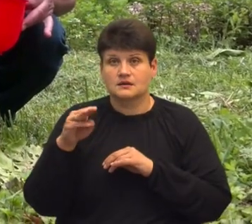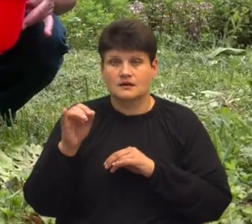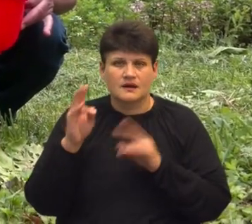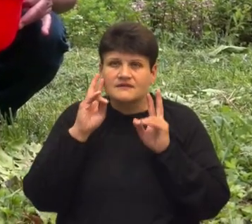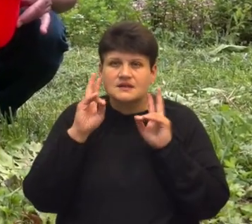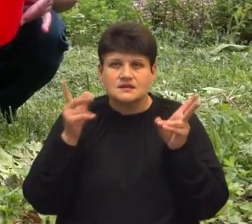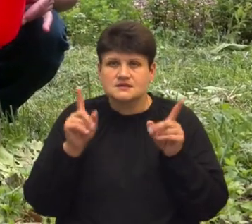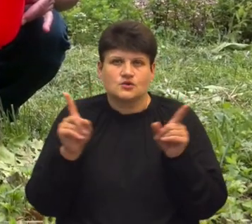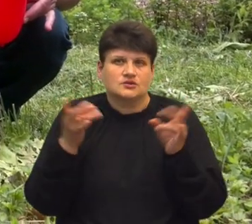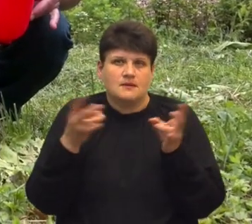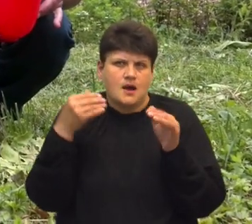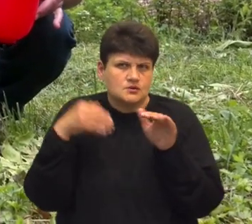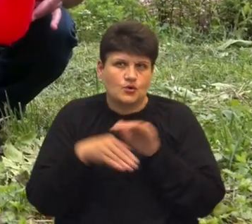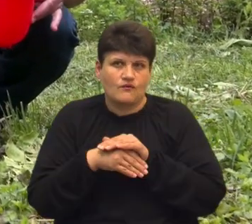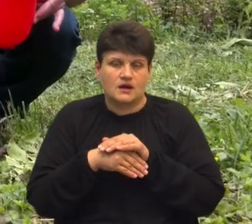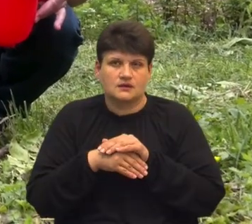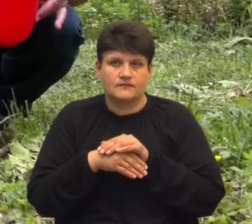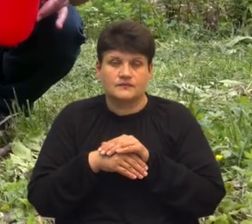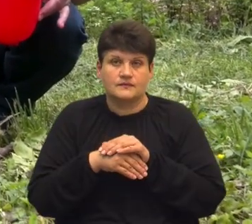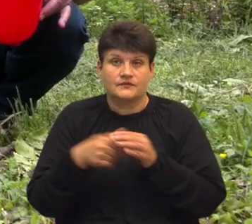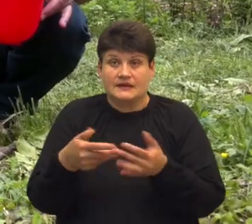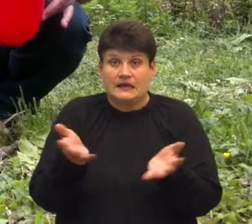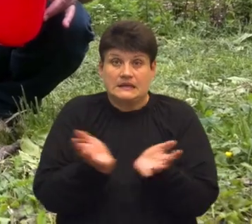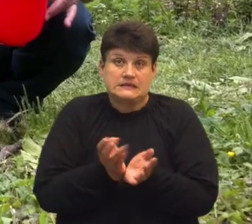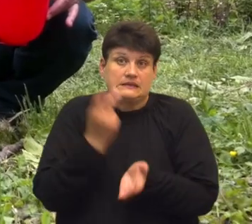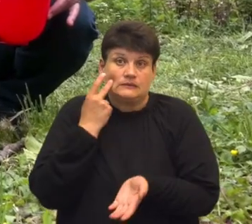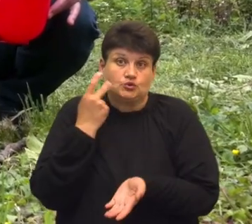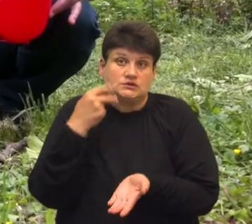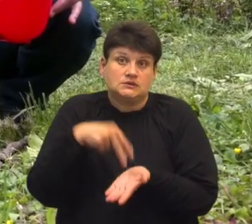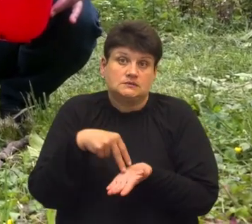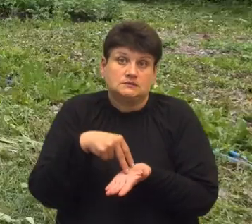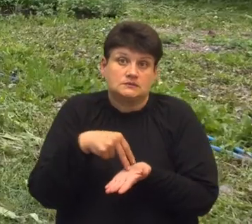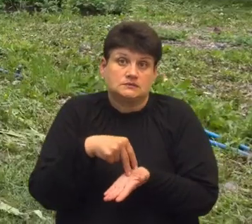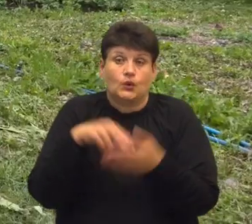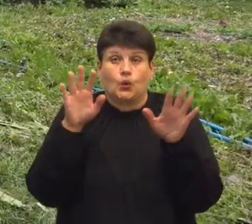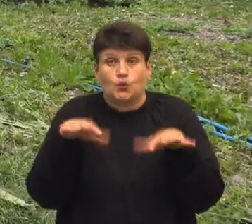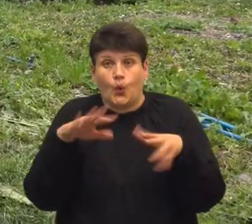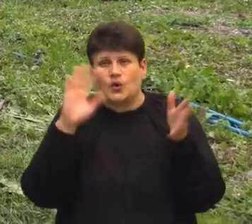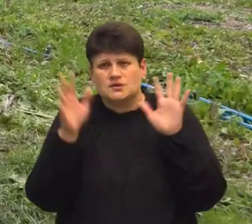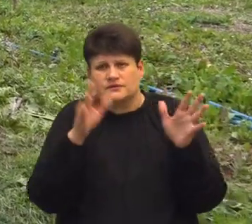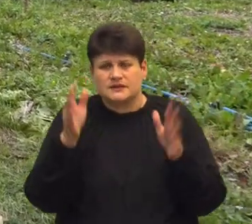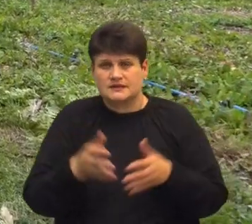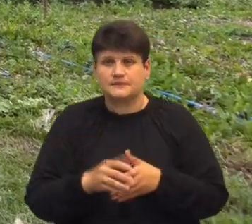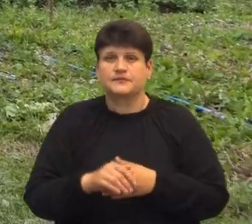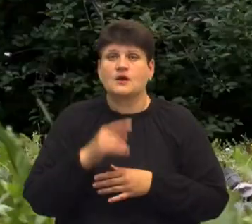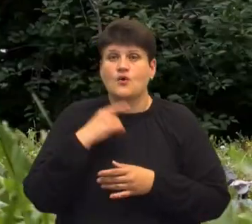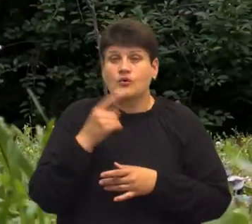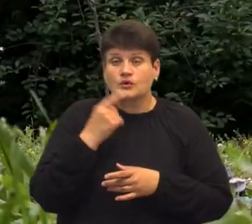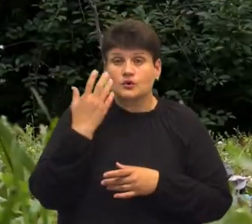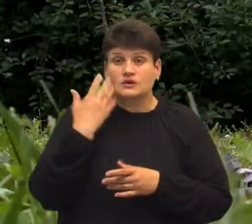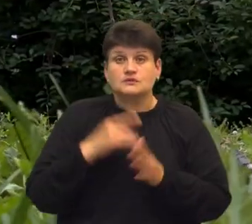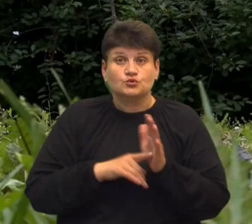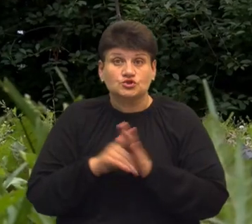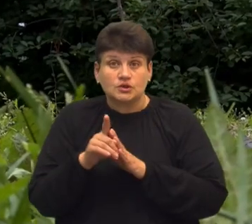дощу треба кудись ховатися. Вони ж на гнізді постійно і під дощем, і під вітром. Володимир розповідає, спочатку